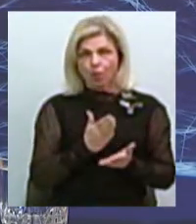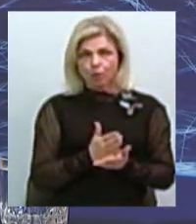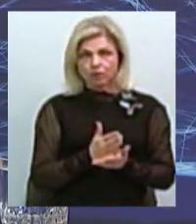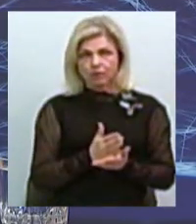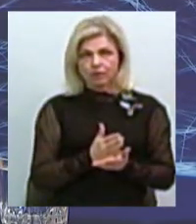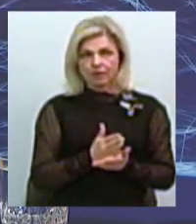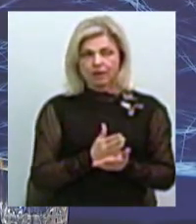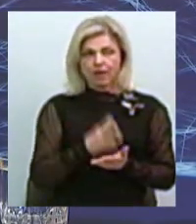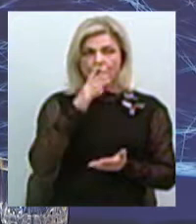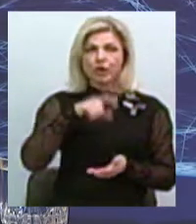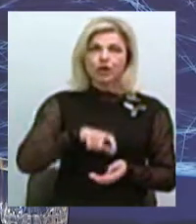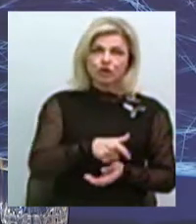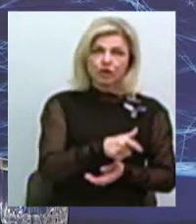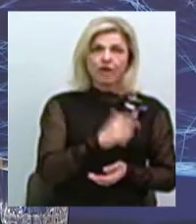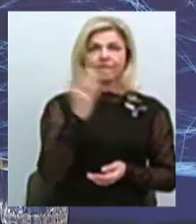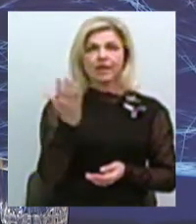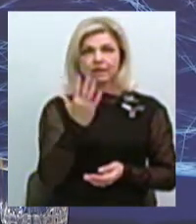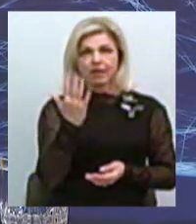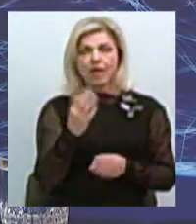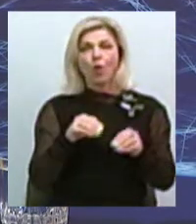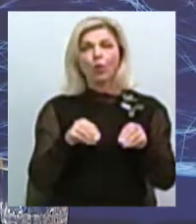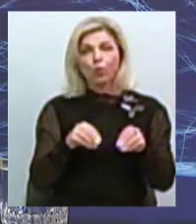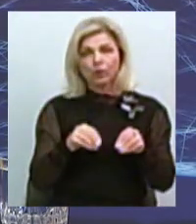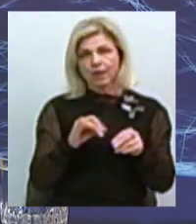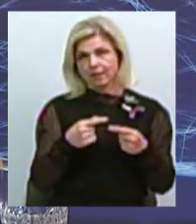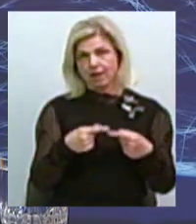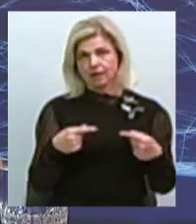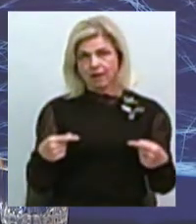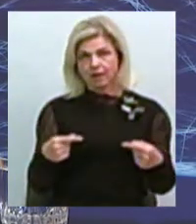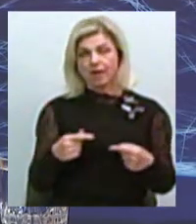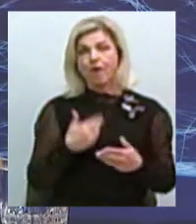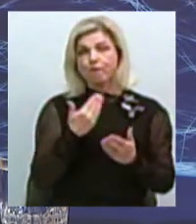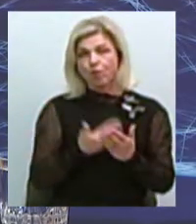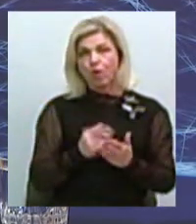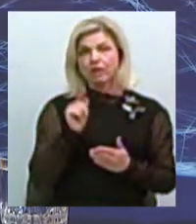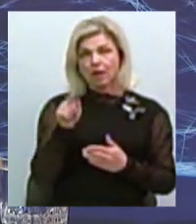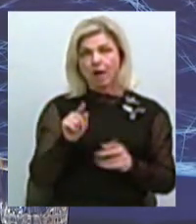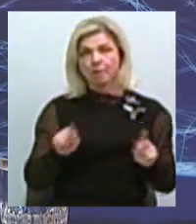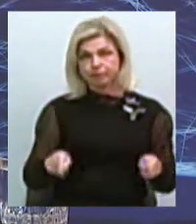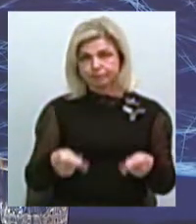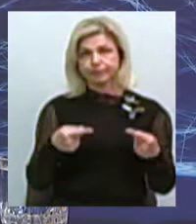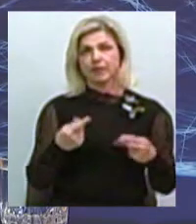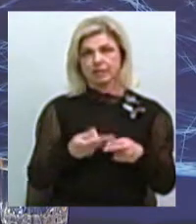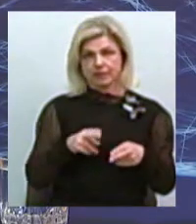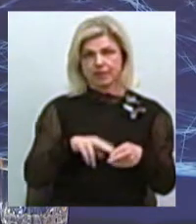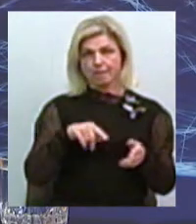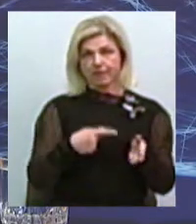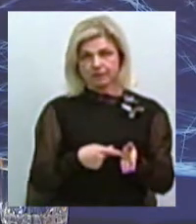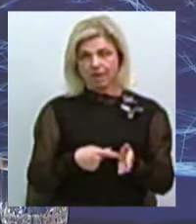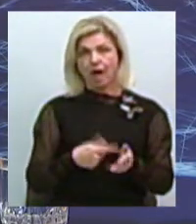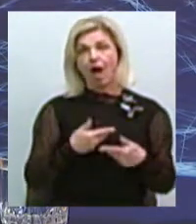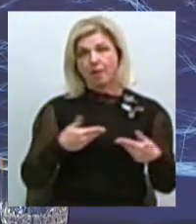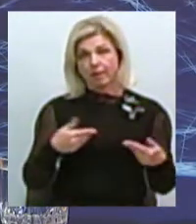місцезнаходження, річки, вітри, ґрунт і так далі. І отже, там відбудовували ці міста. Ми просто маємо